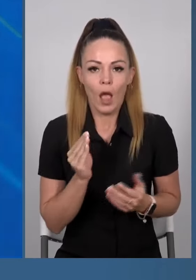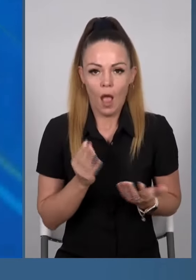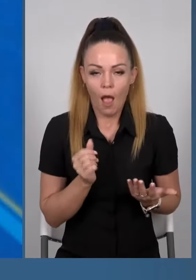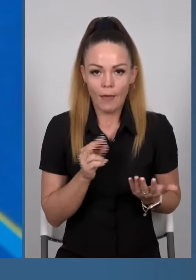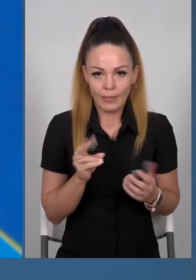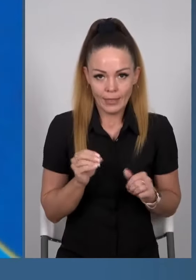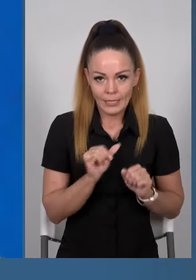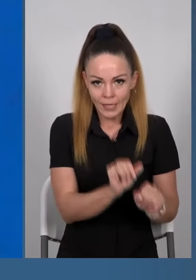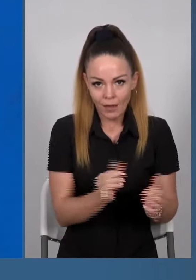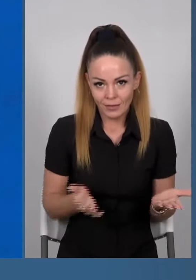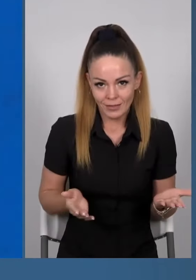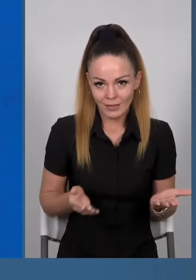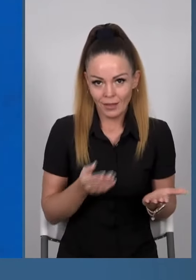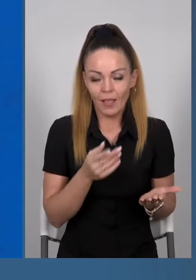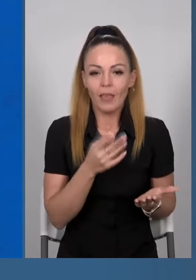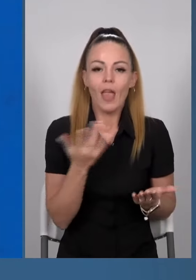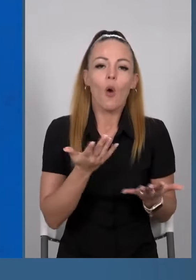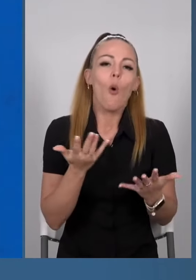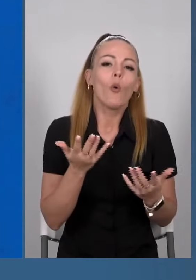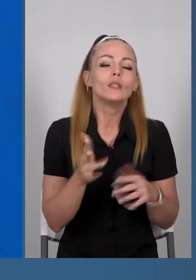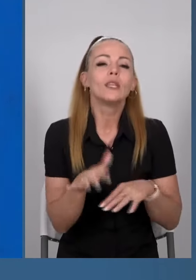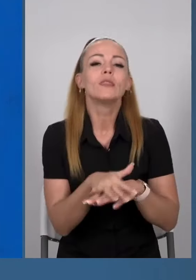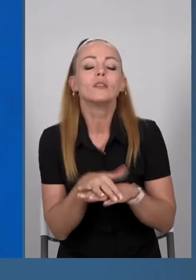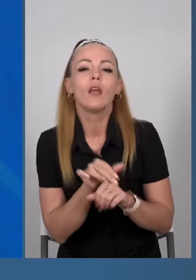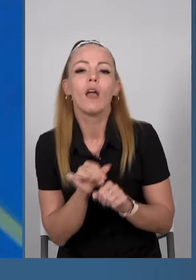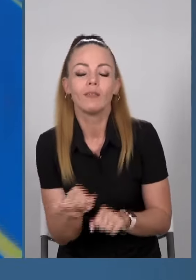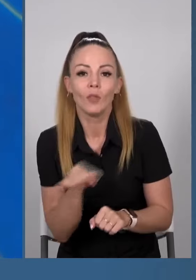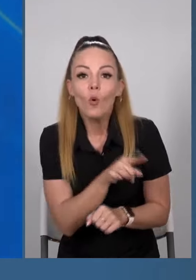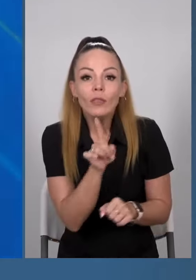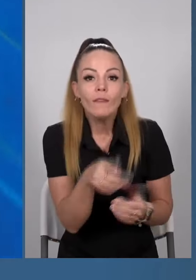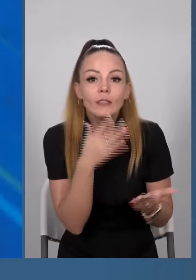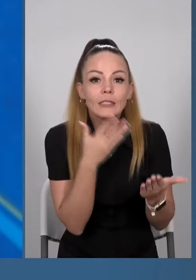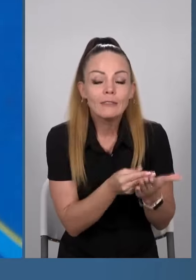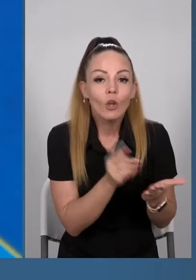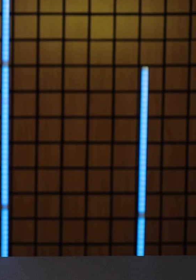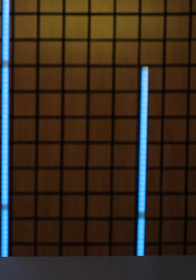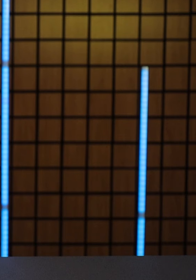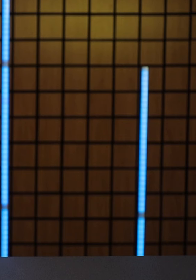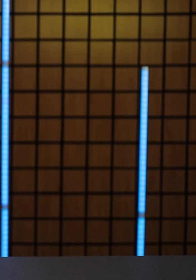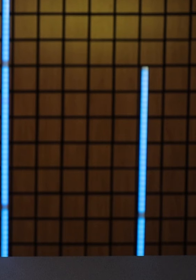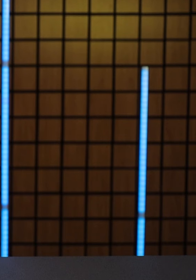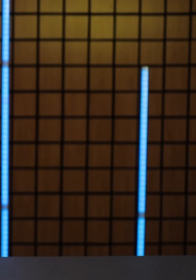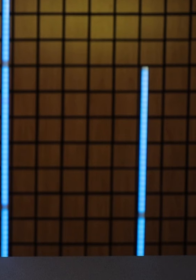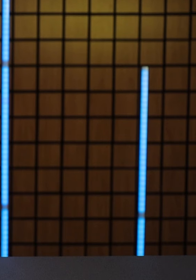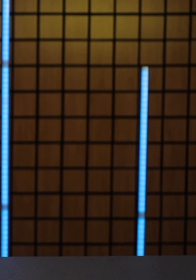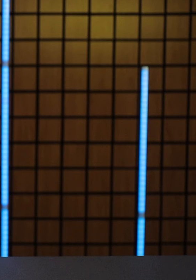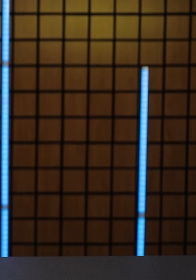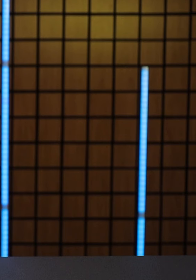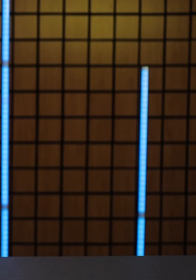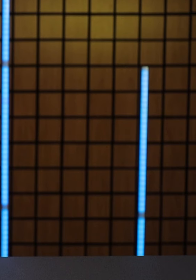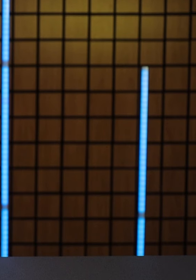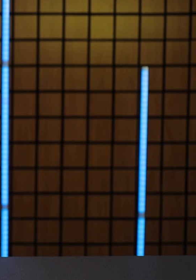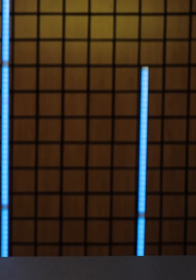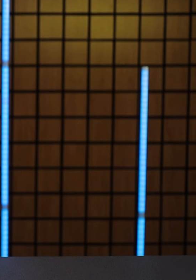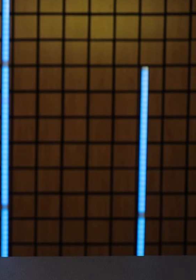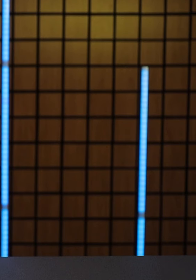він каже в своїх наративах якогось населення, він не захищає зараз своє на Курщині. РФ цікавить повна окупація